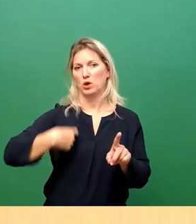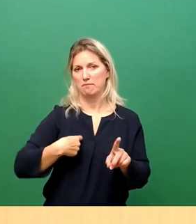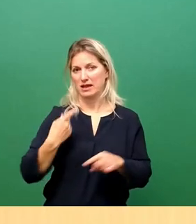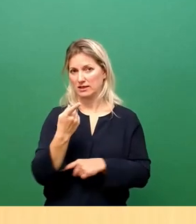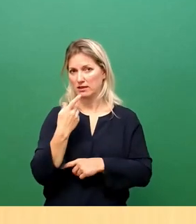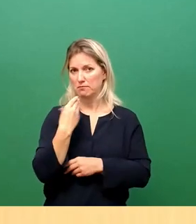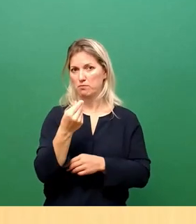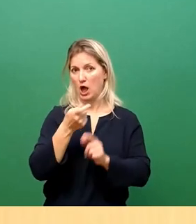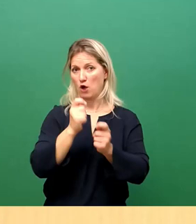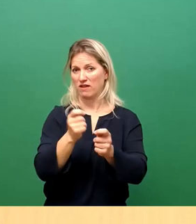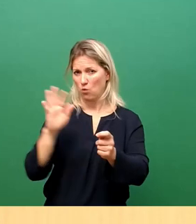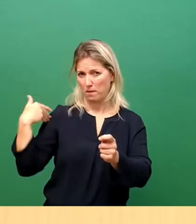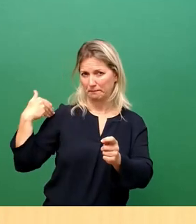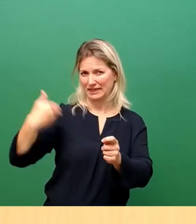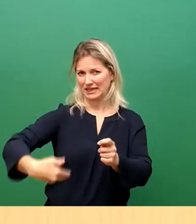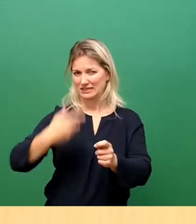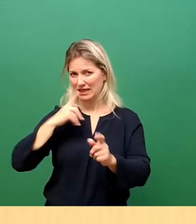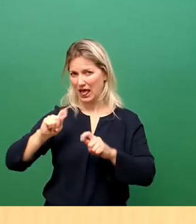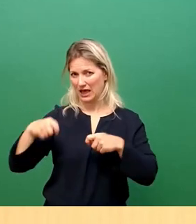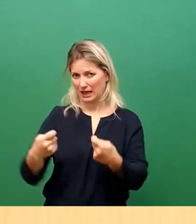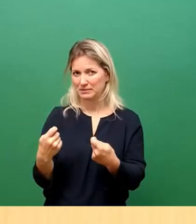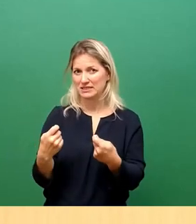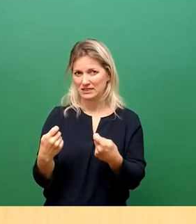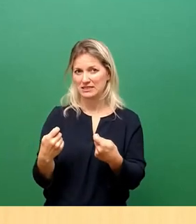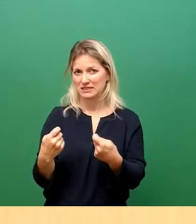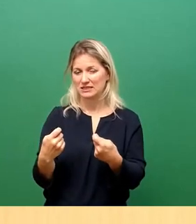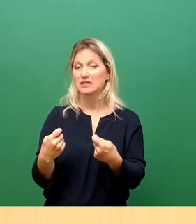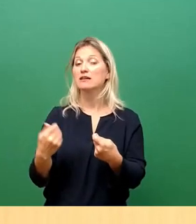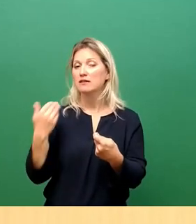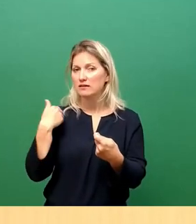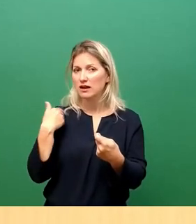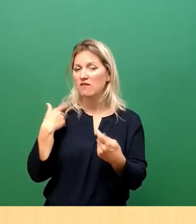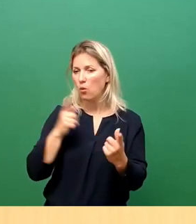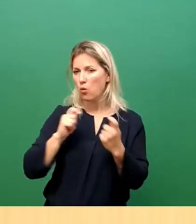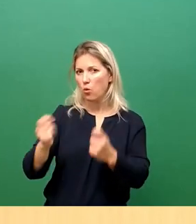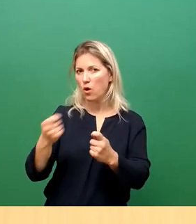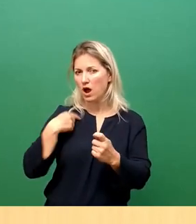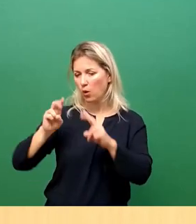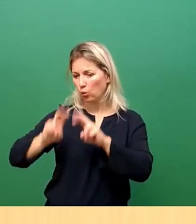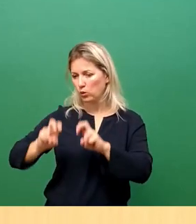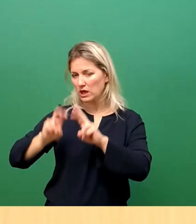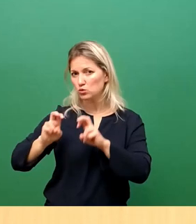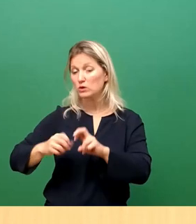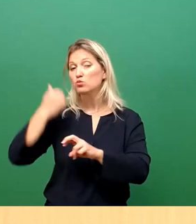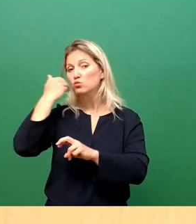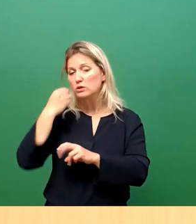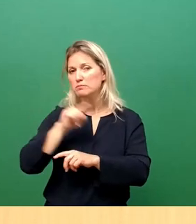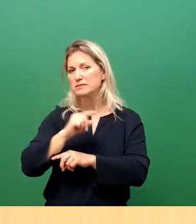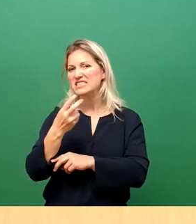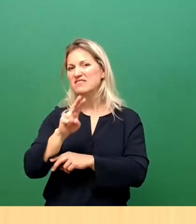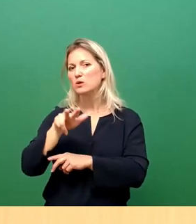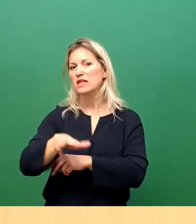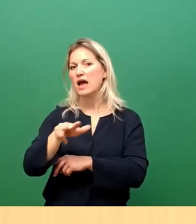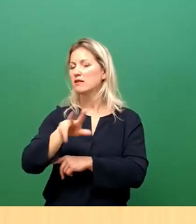Ergebnisse aus der vom Stadtrat im Auftrag gegebenen Untersuchung dem Stadtrat bis 2013 vorzulegen.